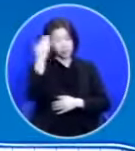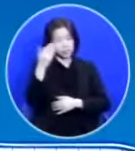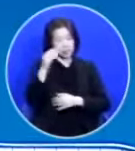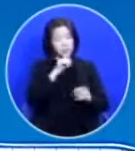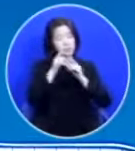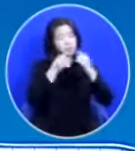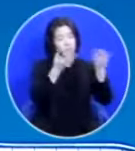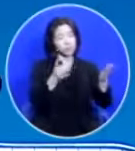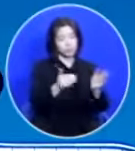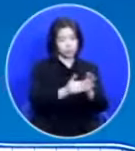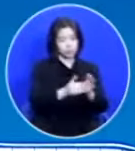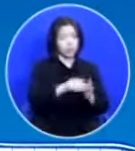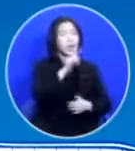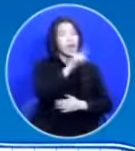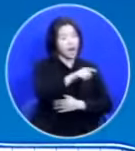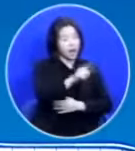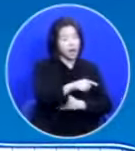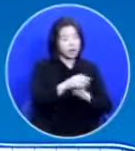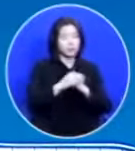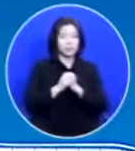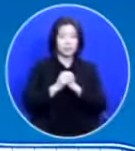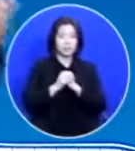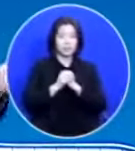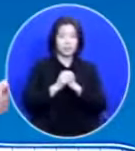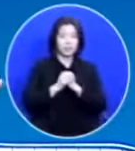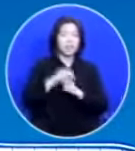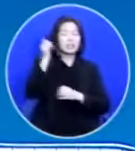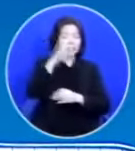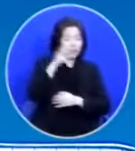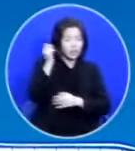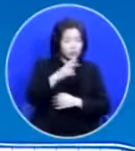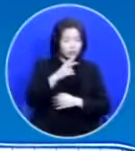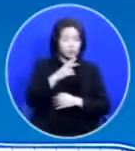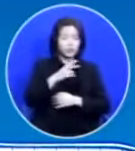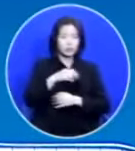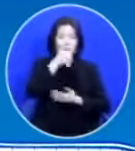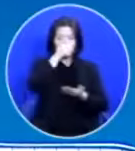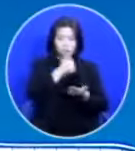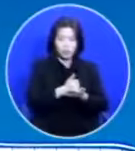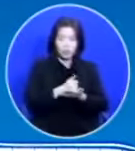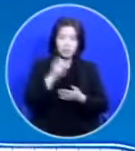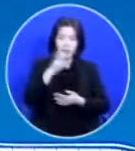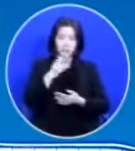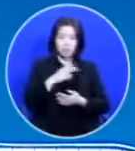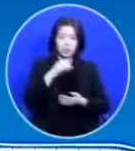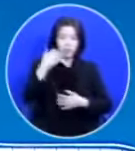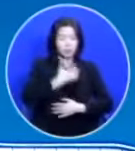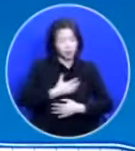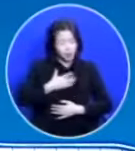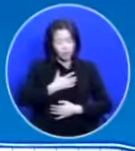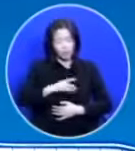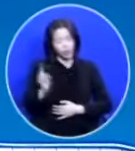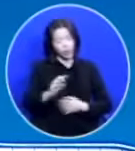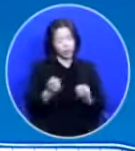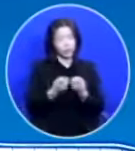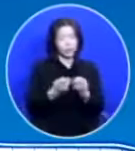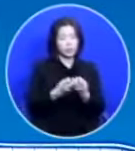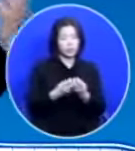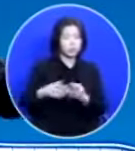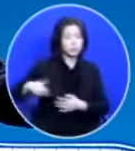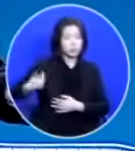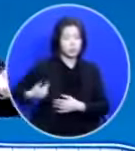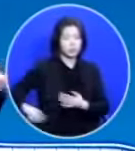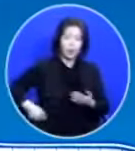자네는 자꾸 죄를 반복해서 짓는 것 때문에 괴로워서 어떻게 해야 될지 모르겠다고